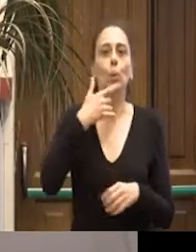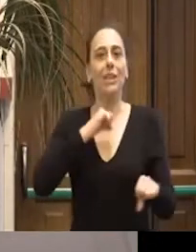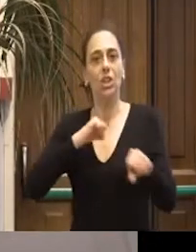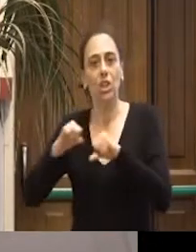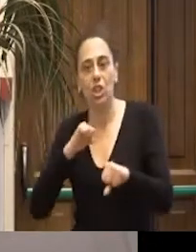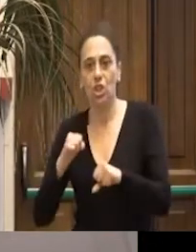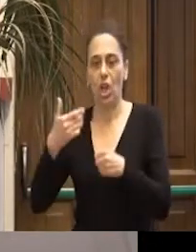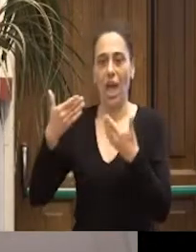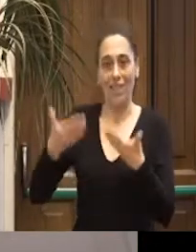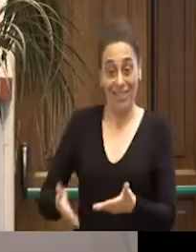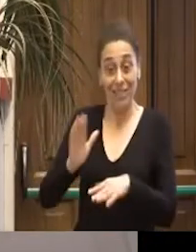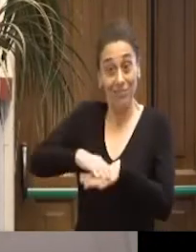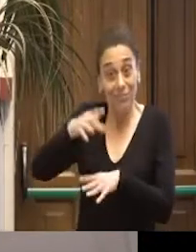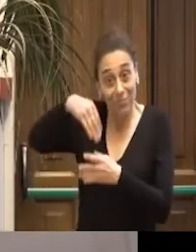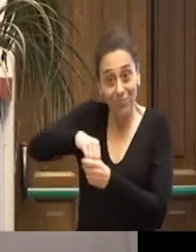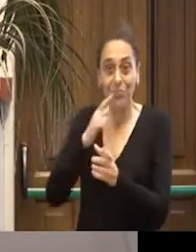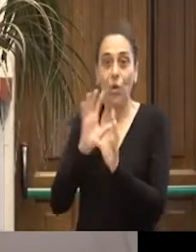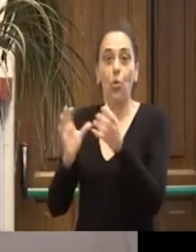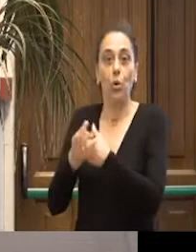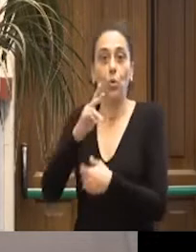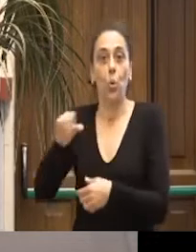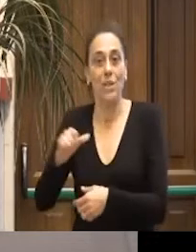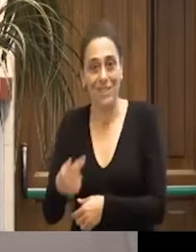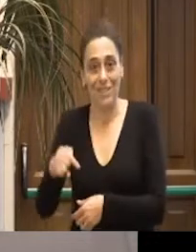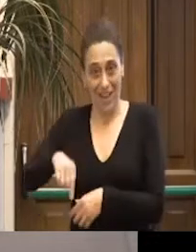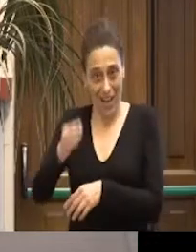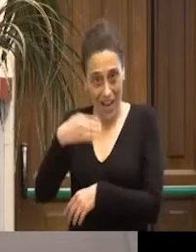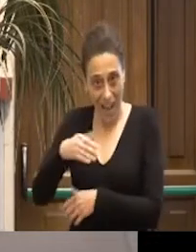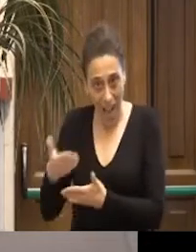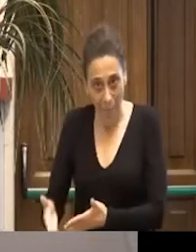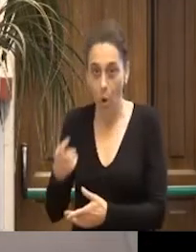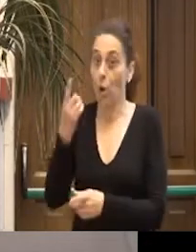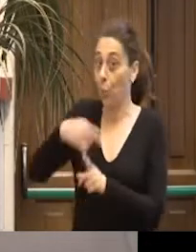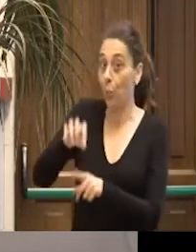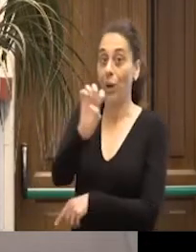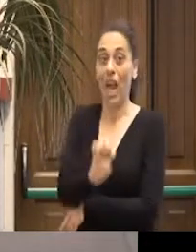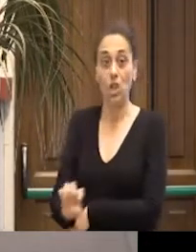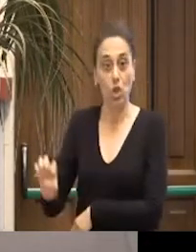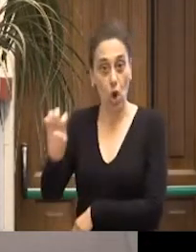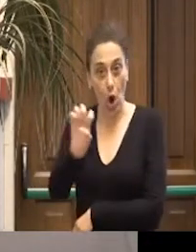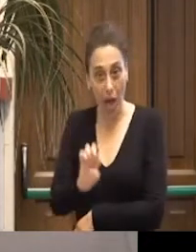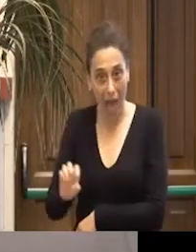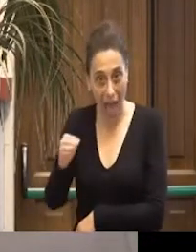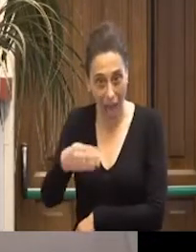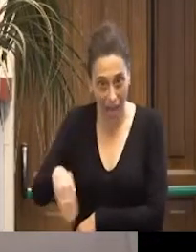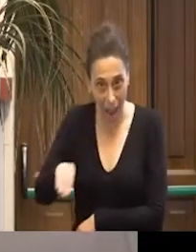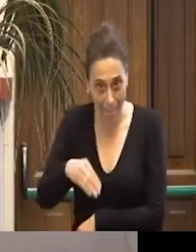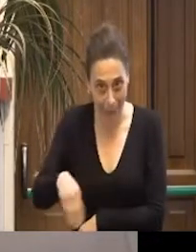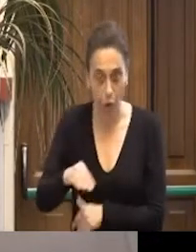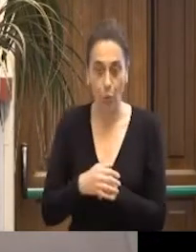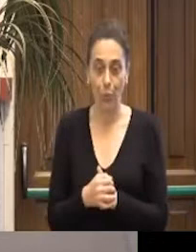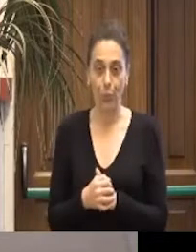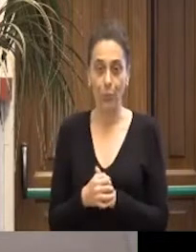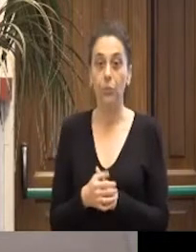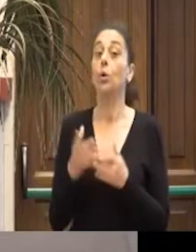del Comitato Wisp di Napoli e del regionale Campano